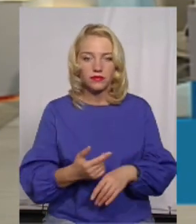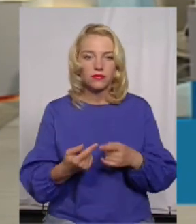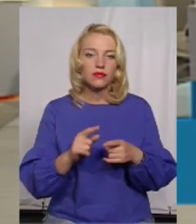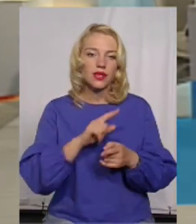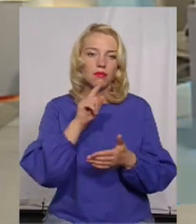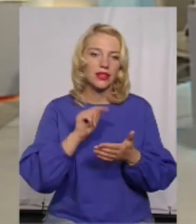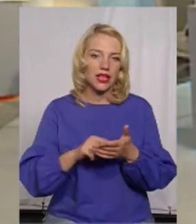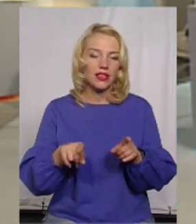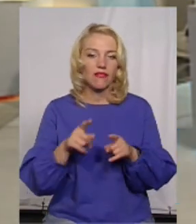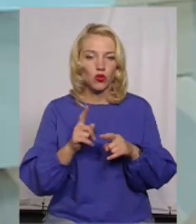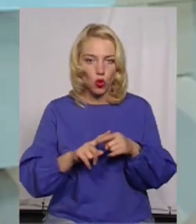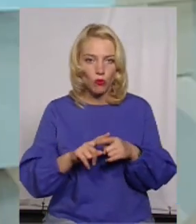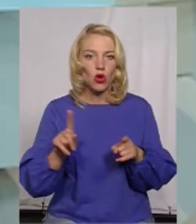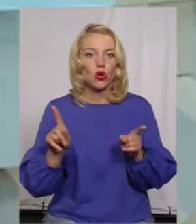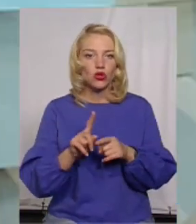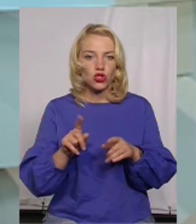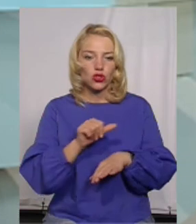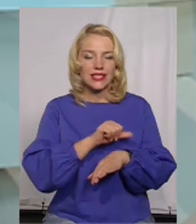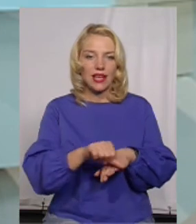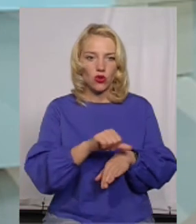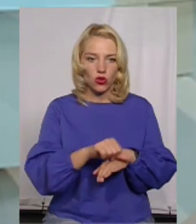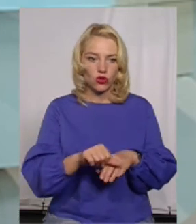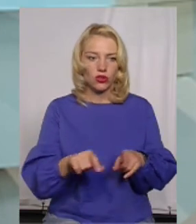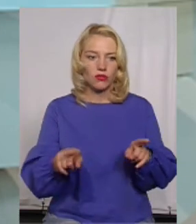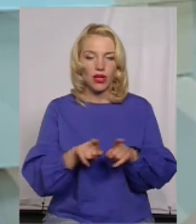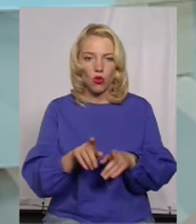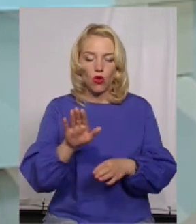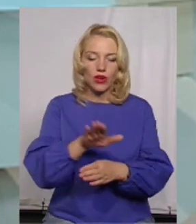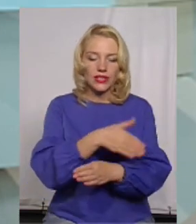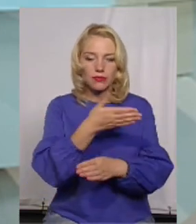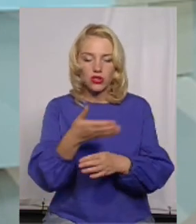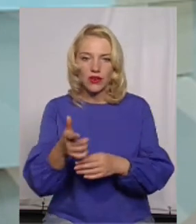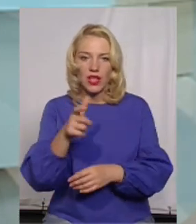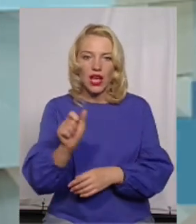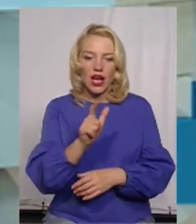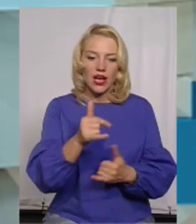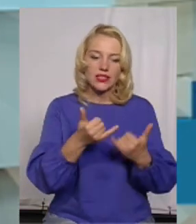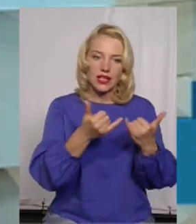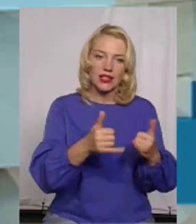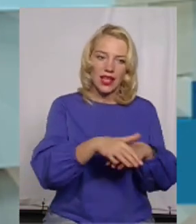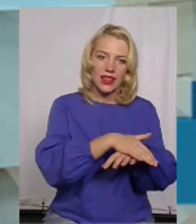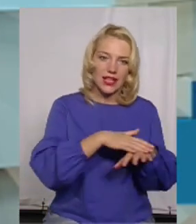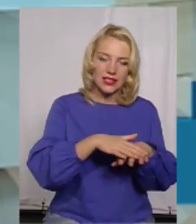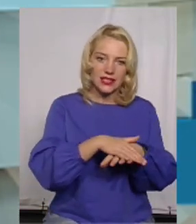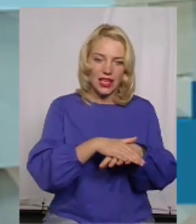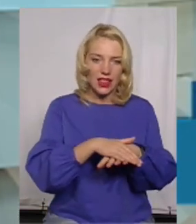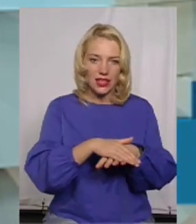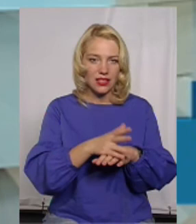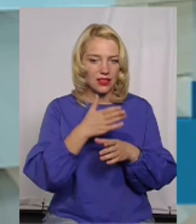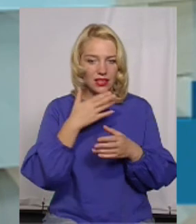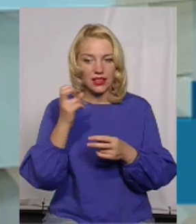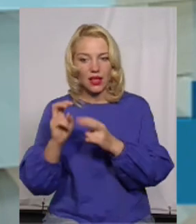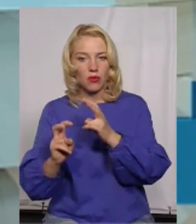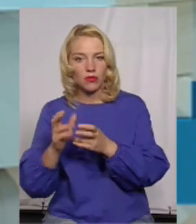закордоном, в принципі, взагалі, як такого розмежування, газ для населення, газ для промисловості не існує. Тобто, для